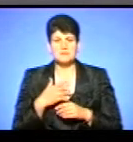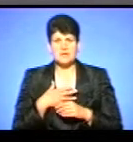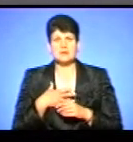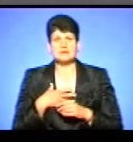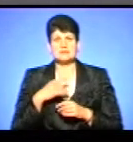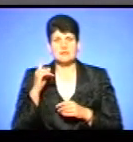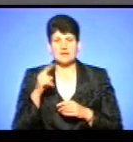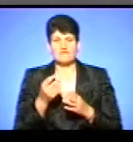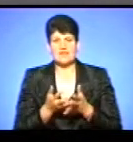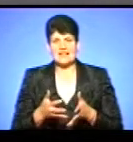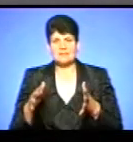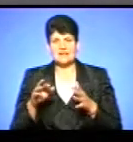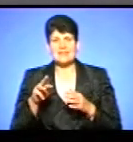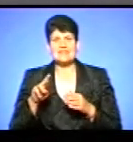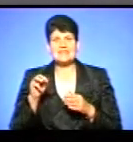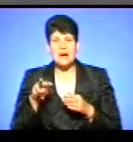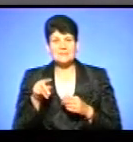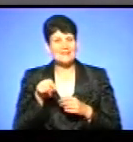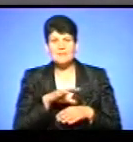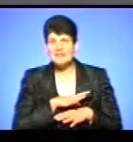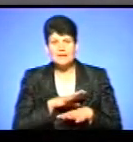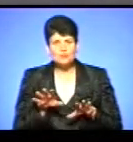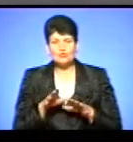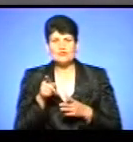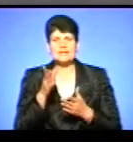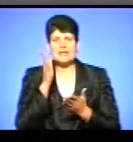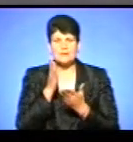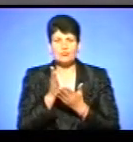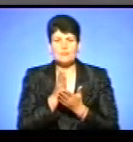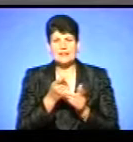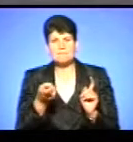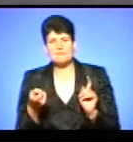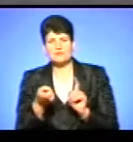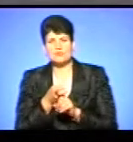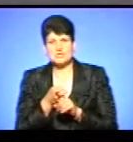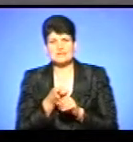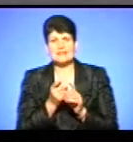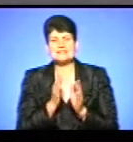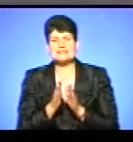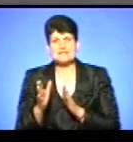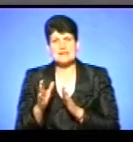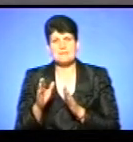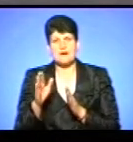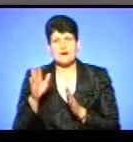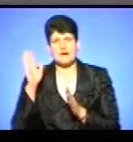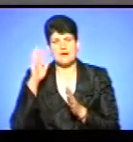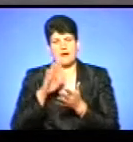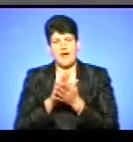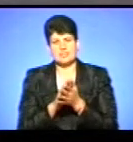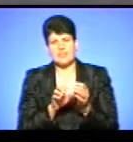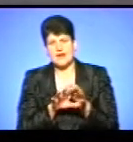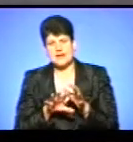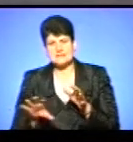вигрібних ям там не було. Вони напряму мали підключитися до системи каналізації, що вони не зробили.